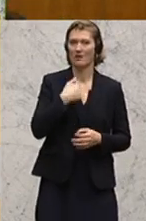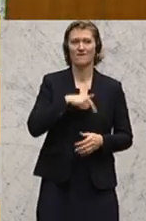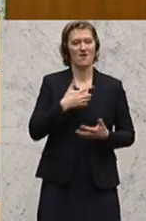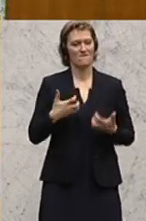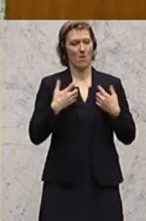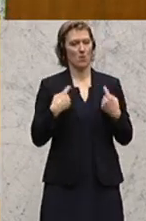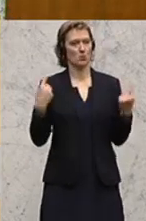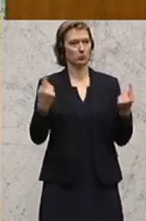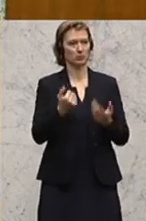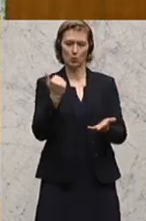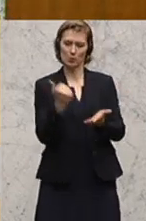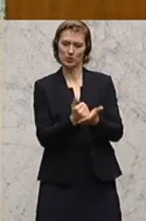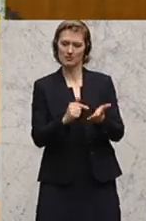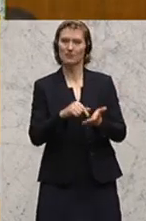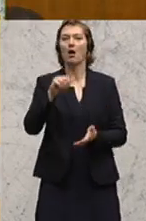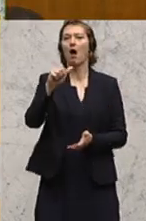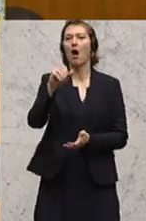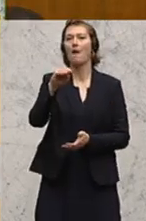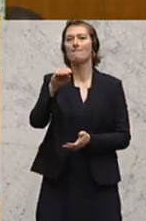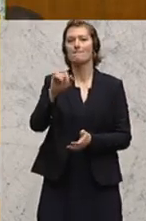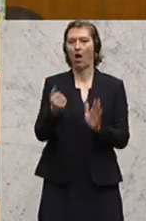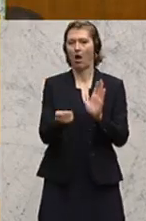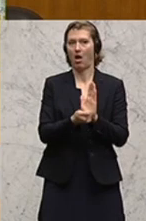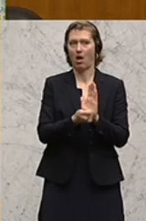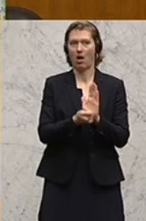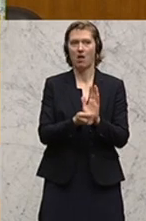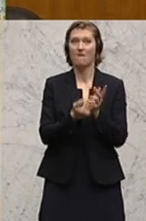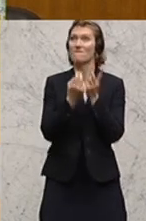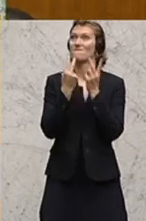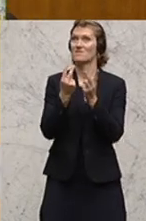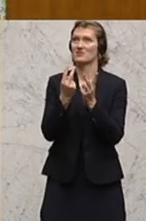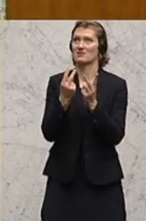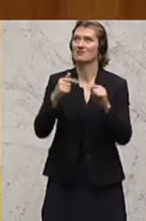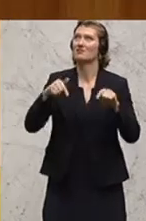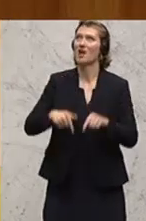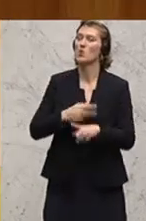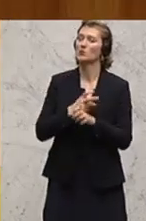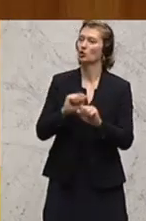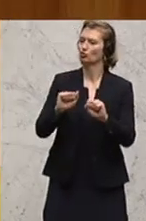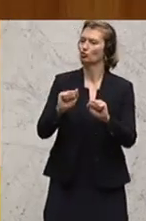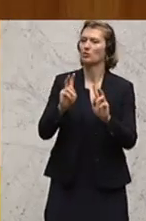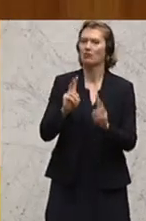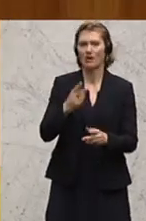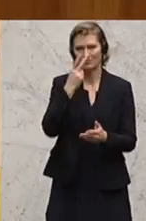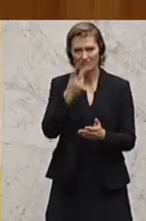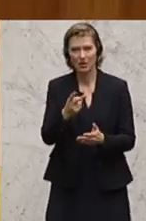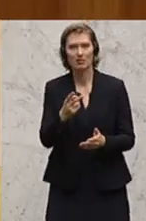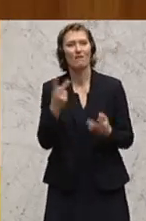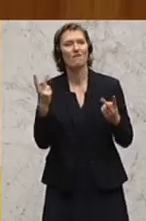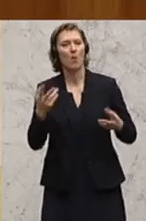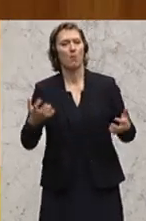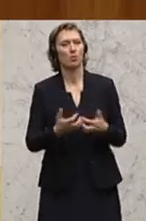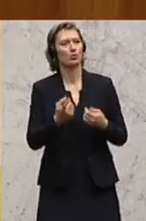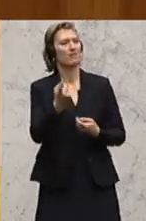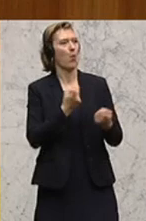uns, dass das Hammer-Gütesiegel so anerkannt ist. Wichtig ist, dass unsere österreichischen Kunden erkennen und wissen, wo die